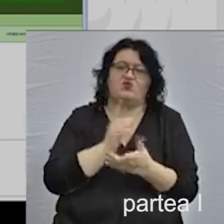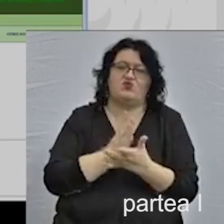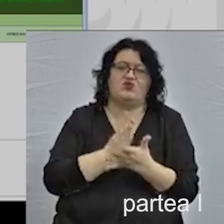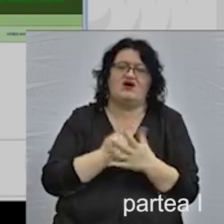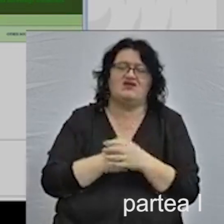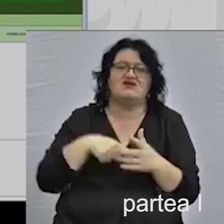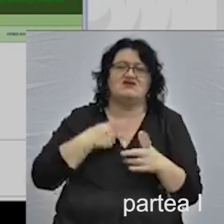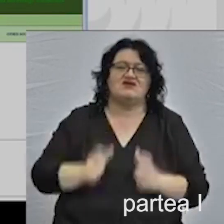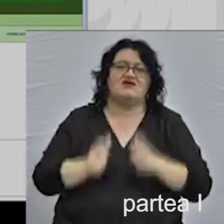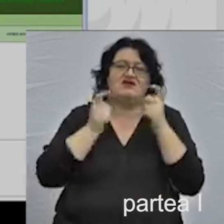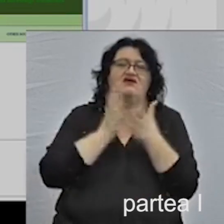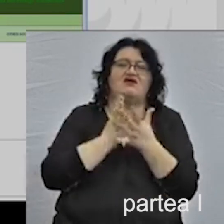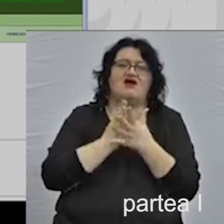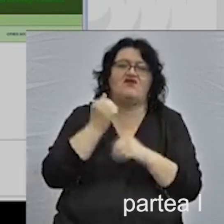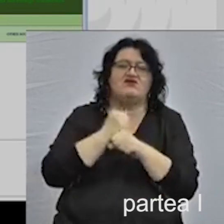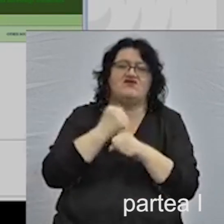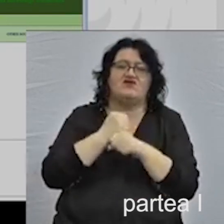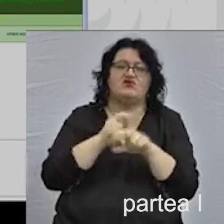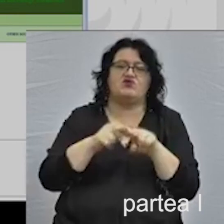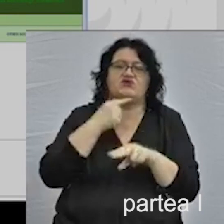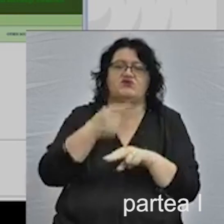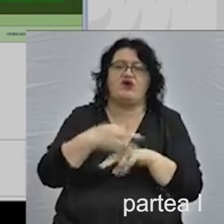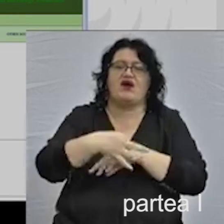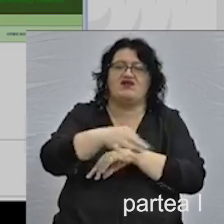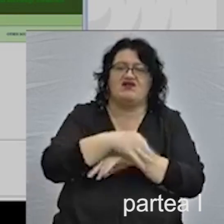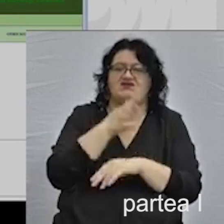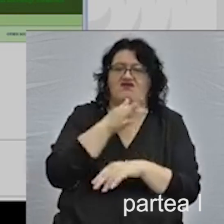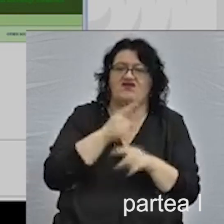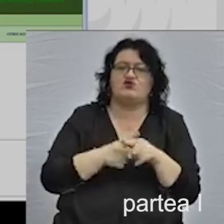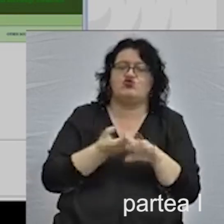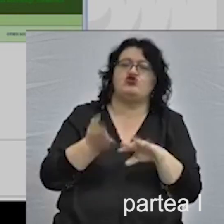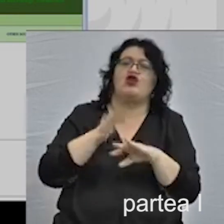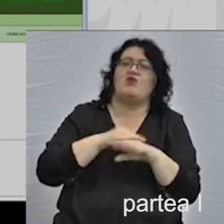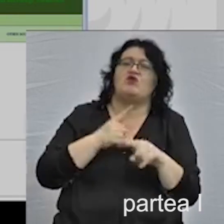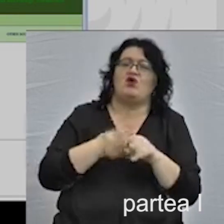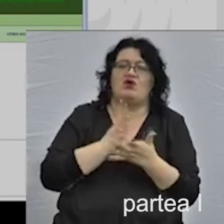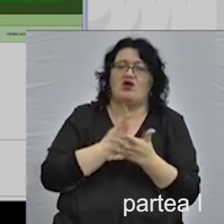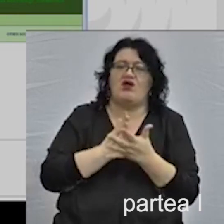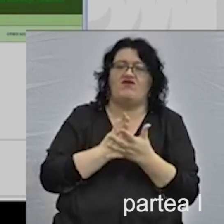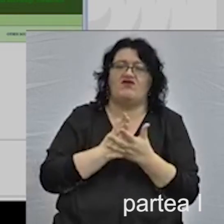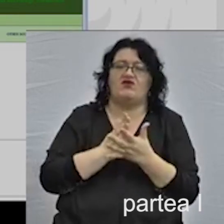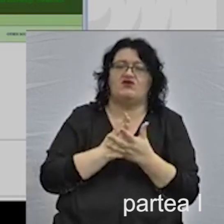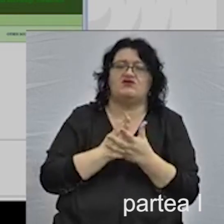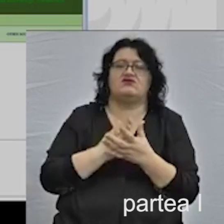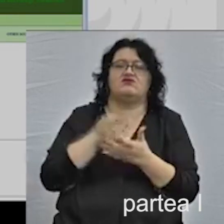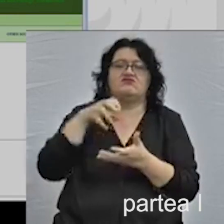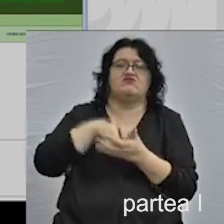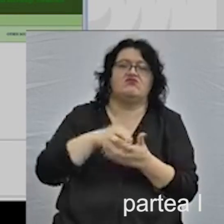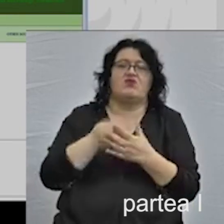Sunt clădiri care au fost ridicate, după cum am spus, de arhitecți evrei și de cele mai multe ori au avut comanditari evrei.